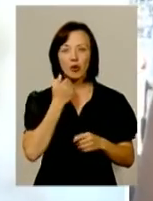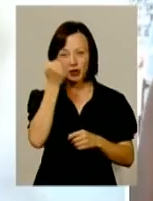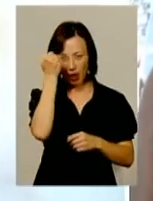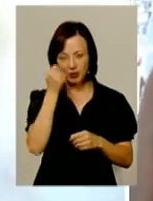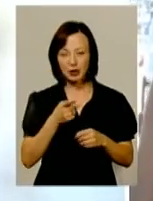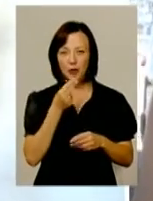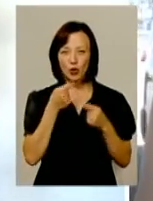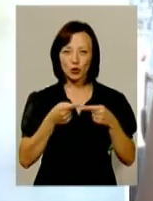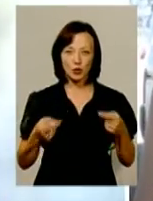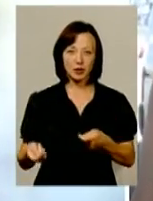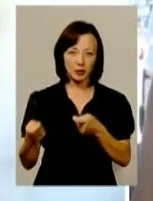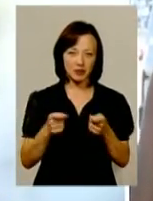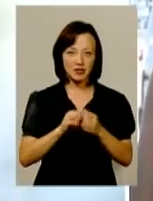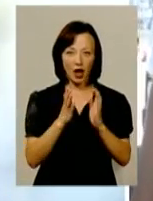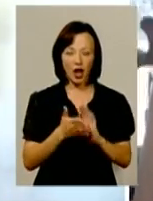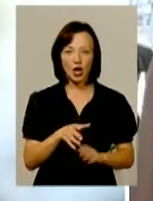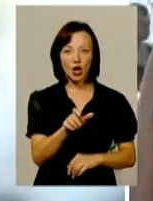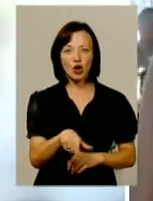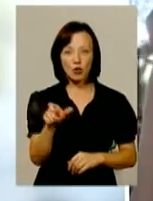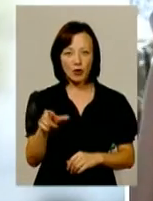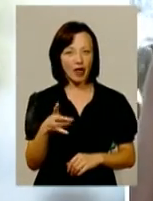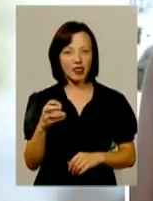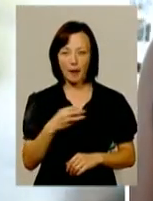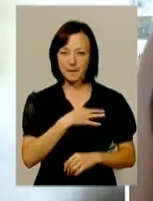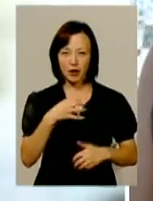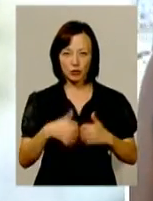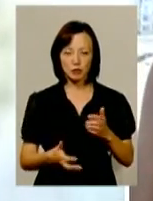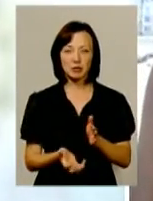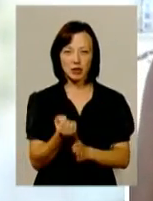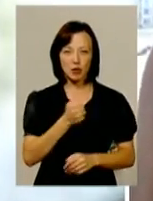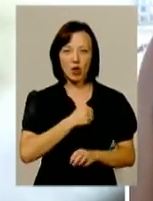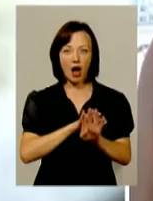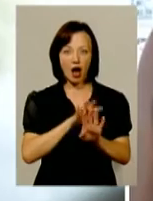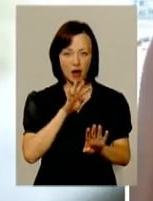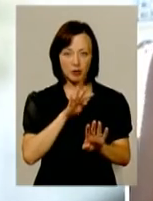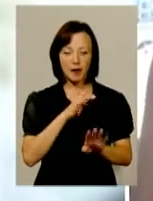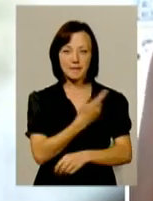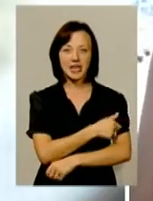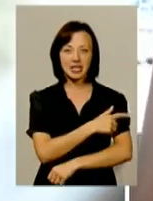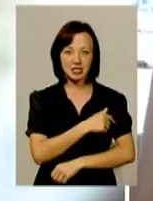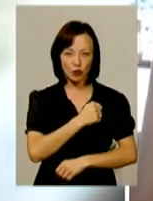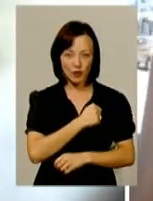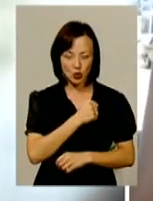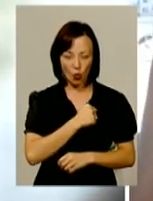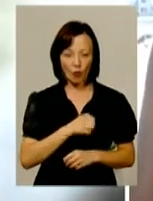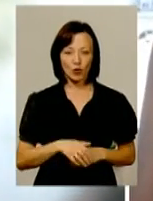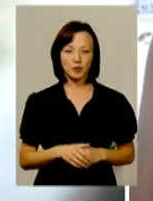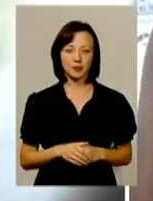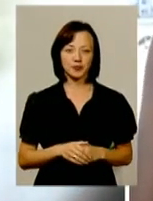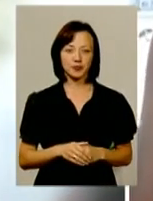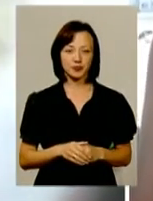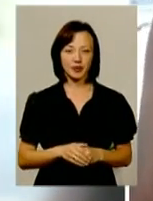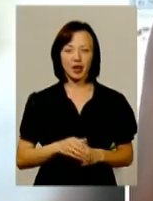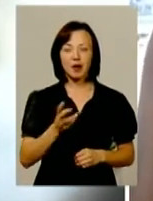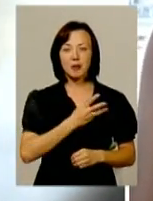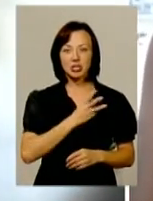підвезли, і взагалі людям, волонтерам, які не байдужі, які підтримують армію, підтримують медицину військову. І бажаємо